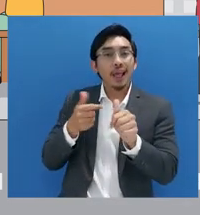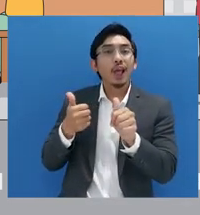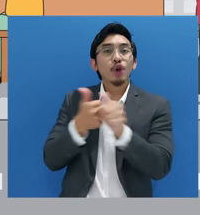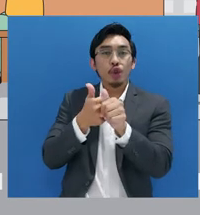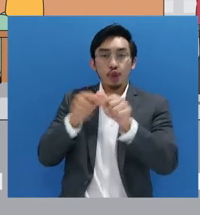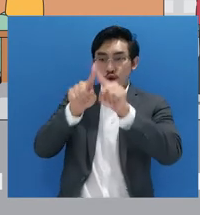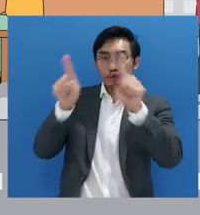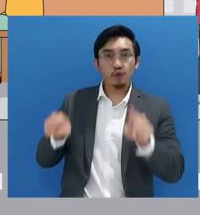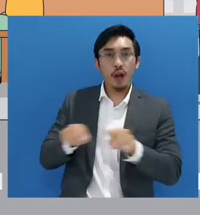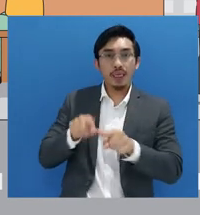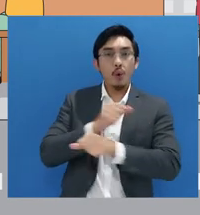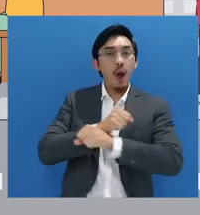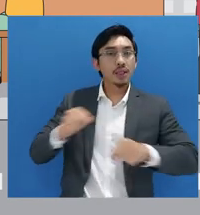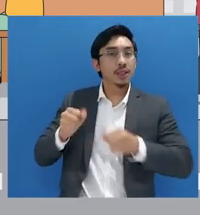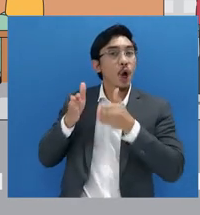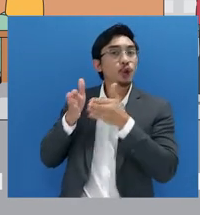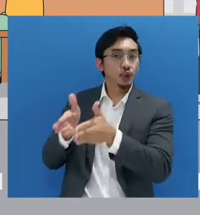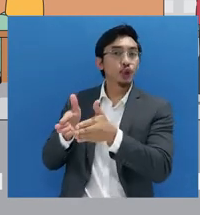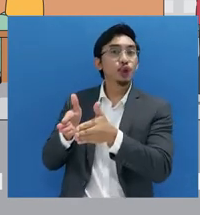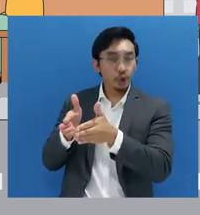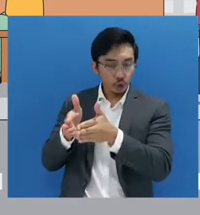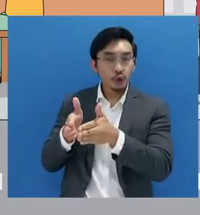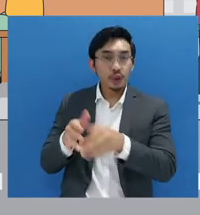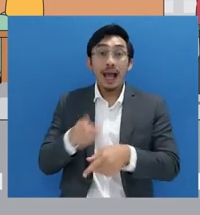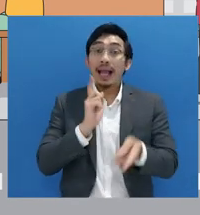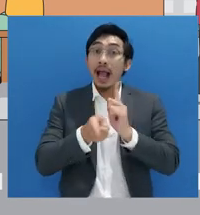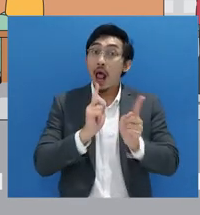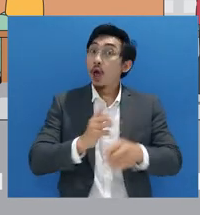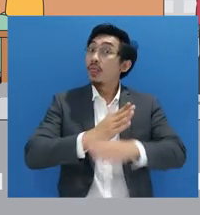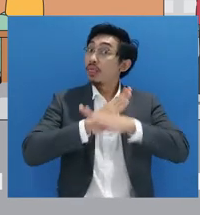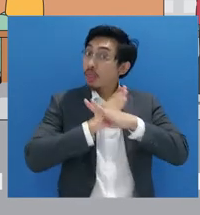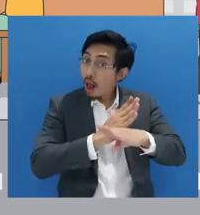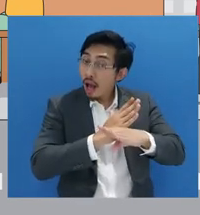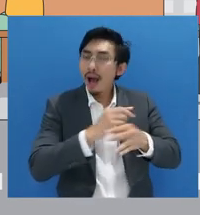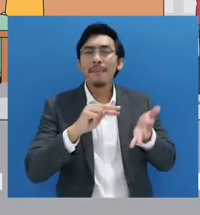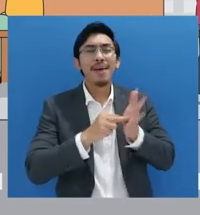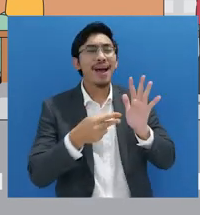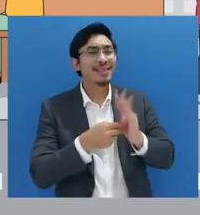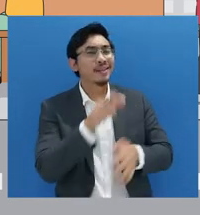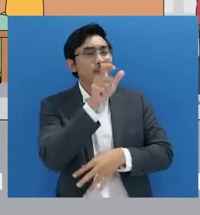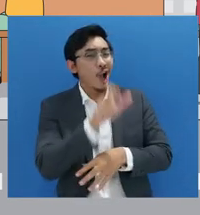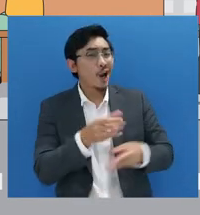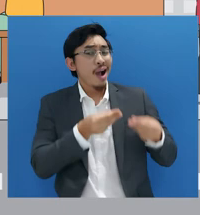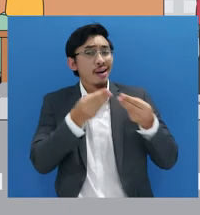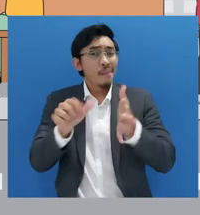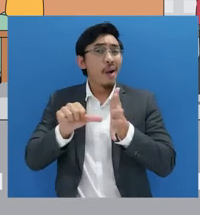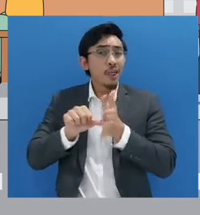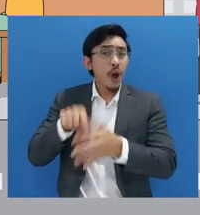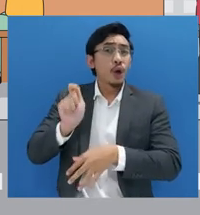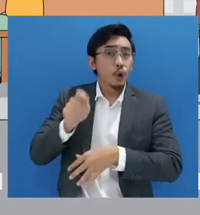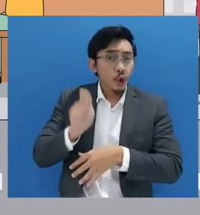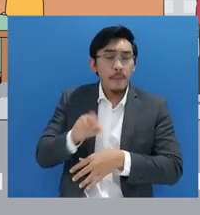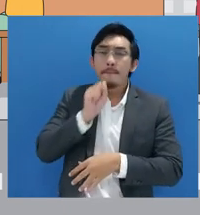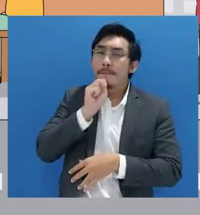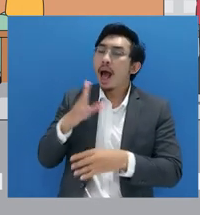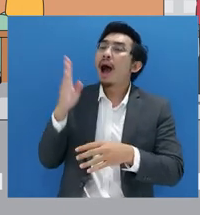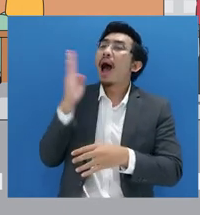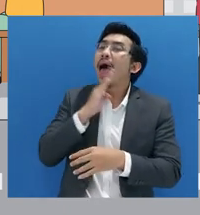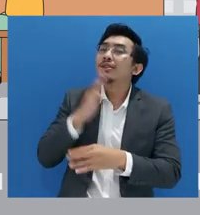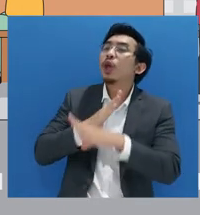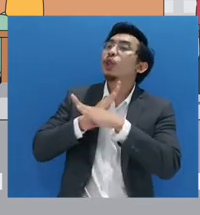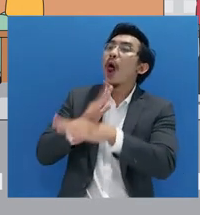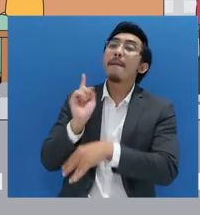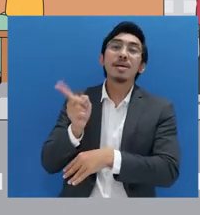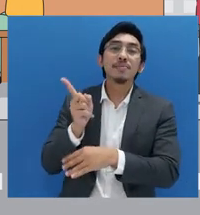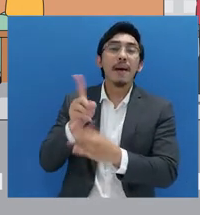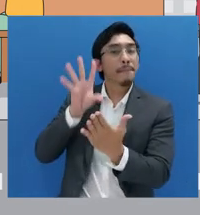permohonan ditolak, maka pemberi bantuan hukum harus mencantumkan alasan penolakannya. Terakhir, apabila seseorang sudah